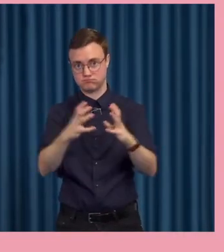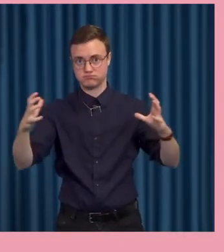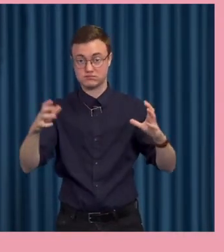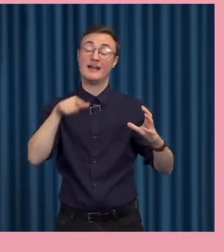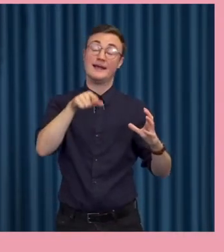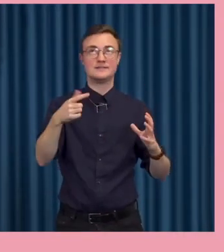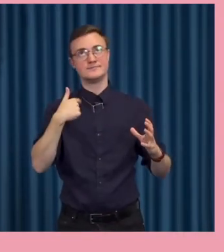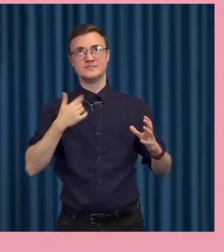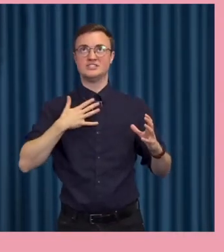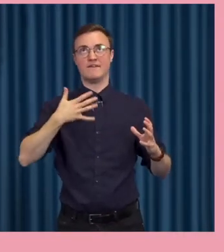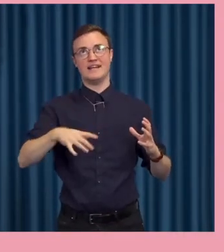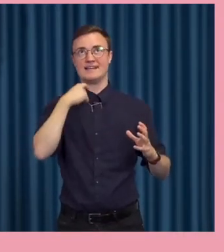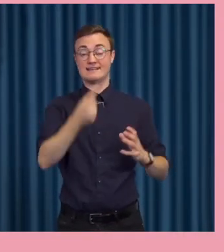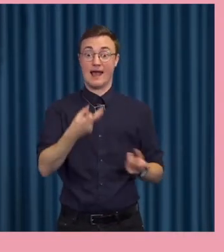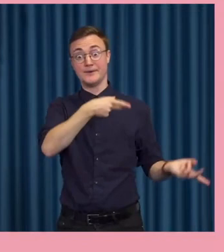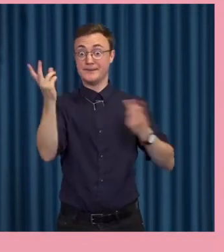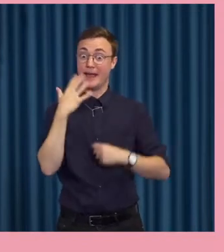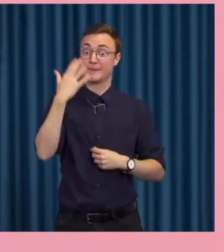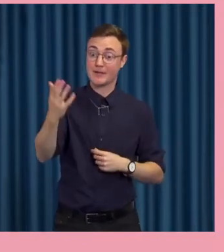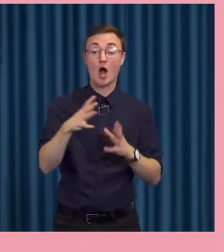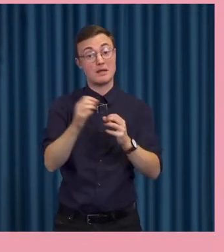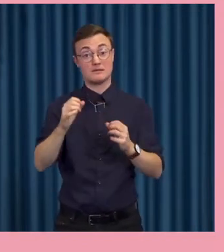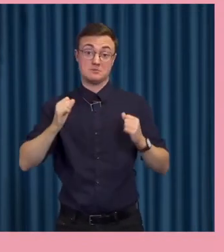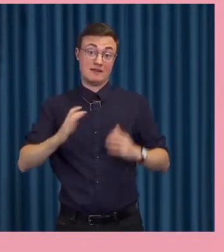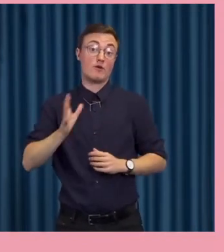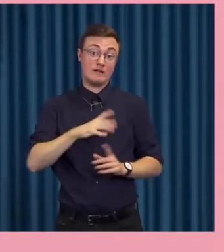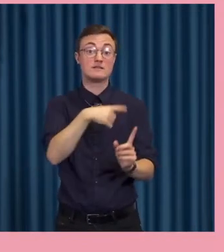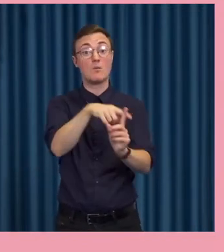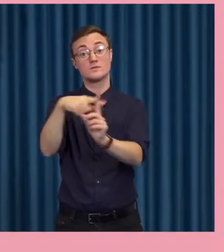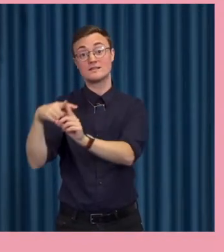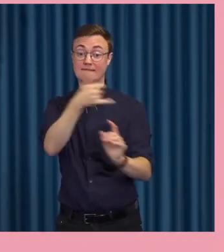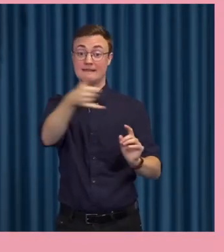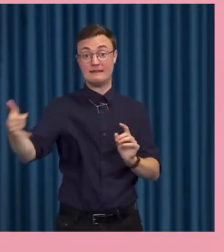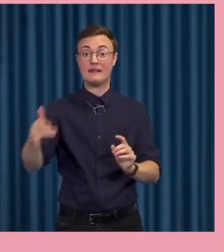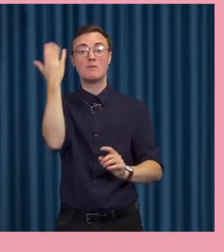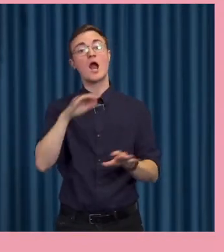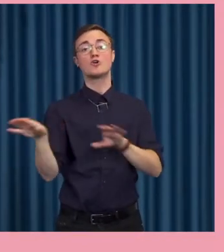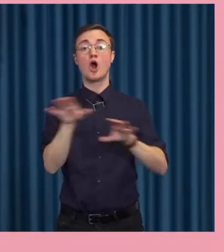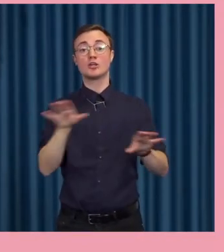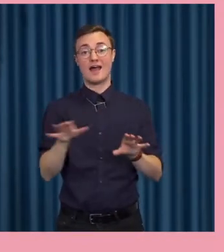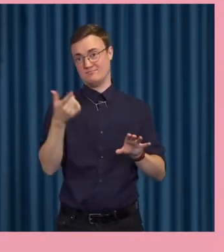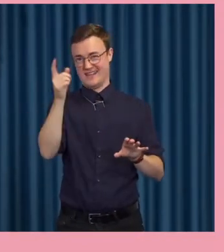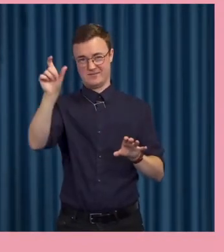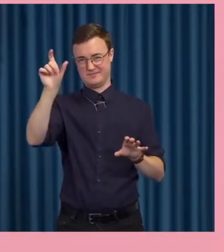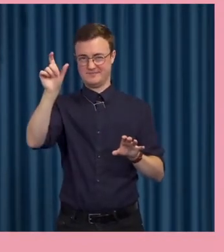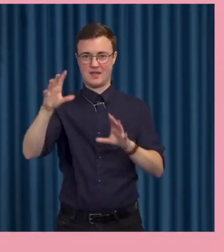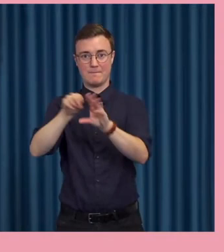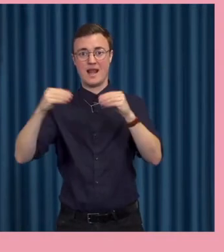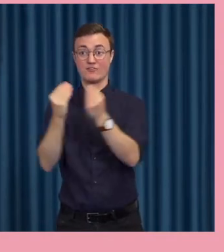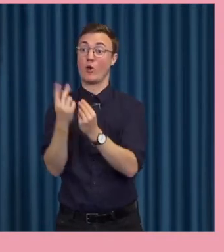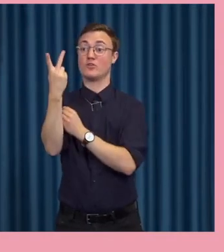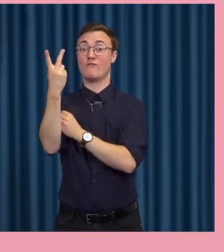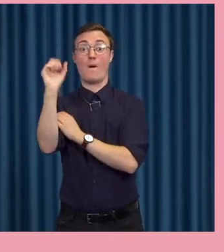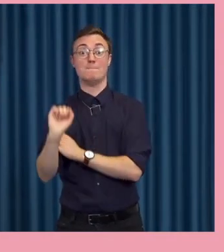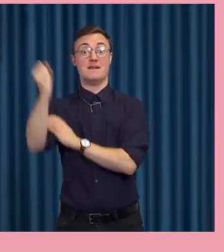extremt, liksom effektiviserande, positiva saker. Att man kan sköta väldigt mycket, man kan ha en plattform som har två miljarder användare och behöver inte